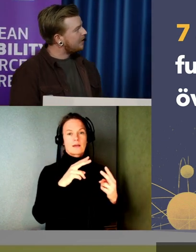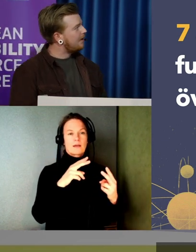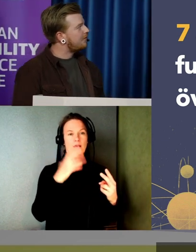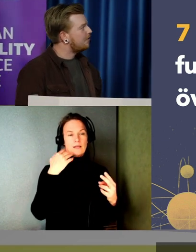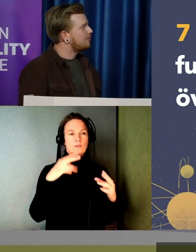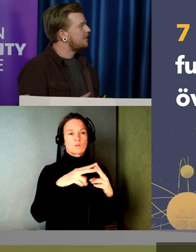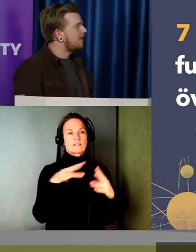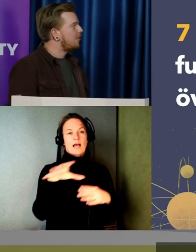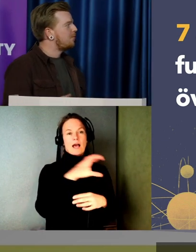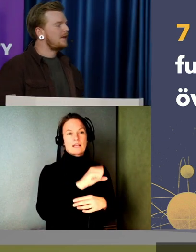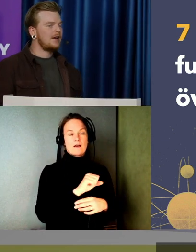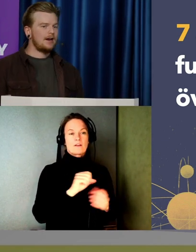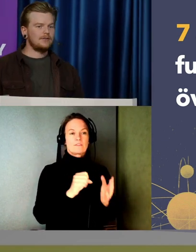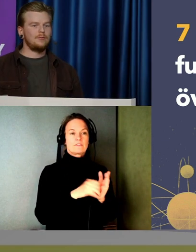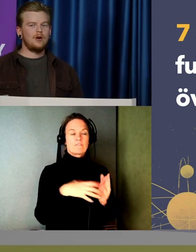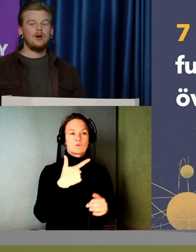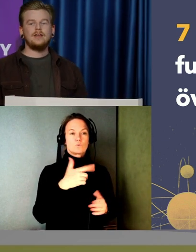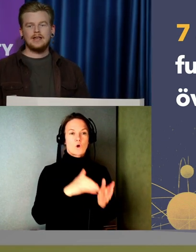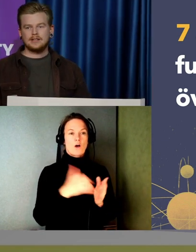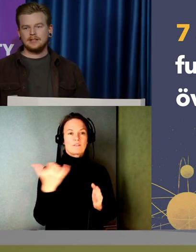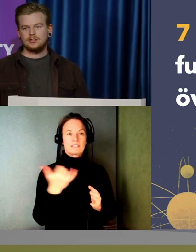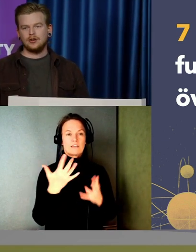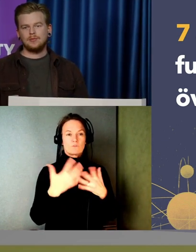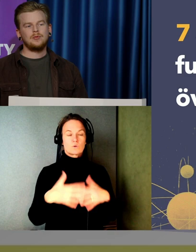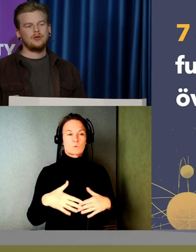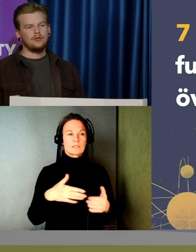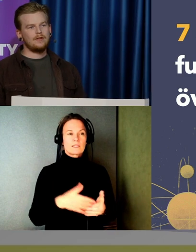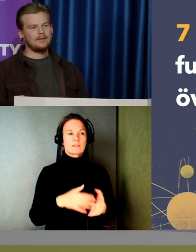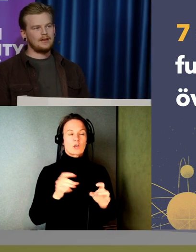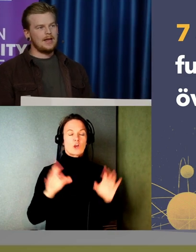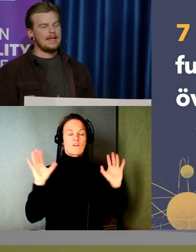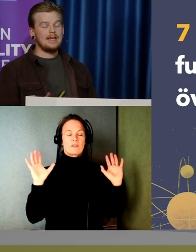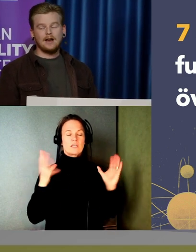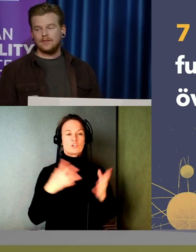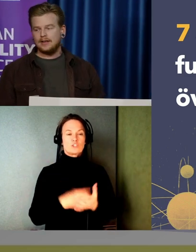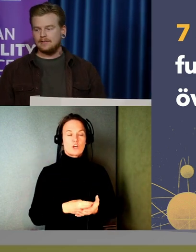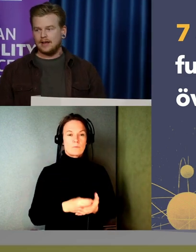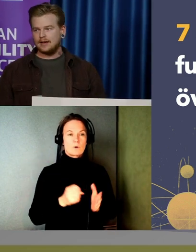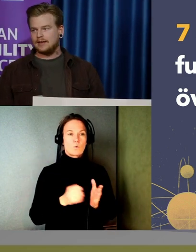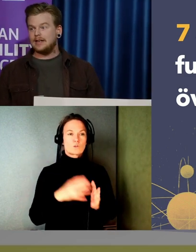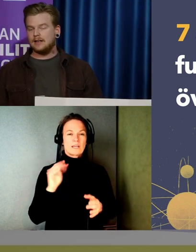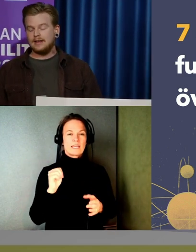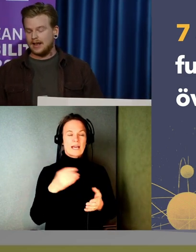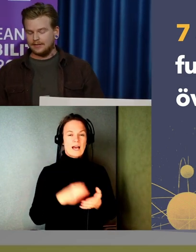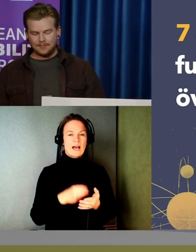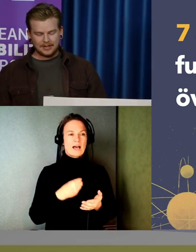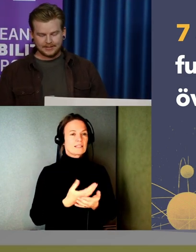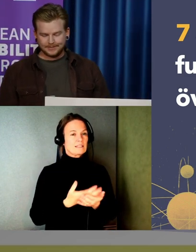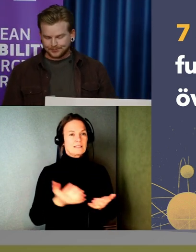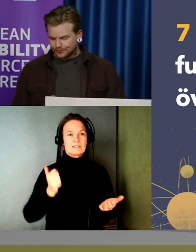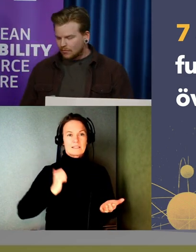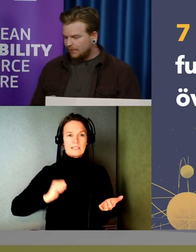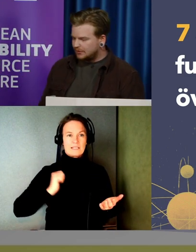tio funktionshindrade uppger att de överger sina köp på grund av att e-handeln inte är tillgängligt